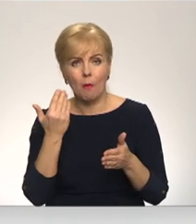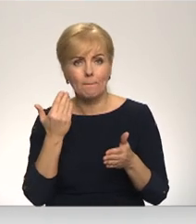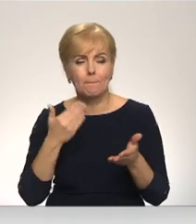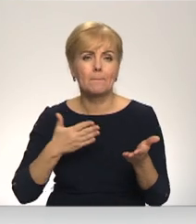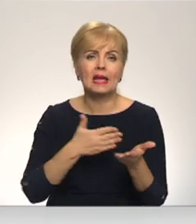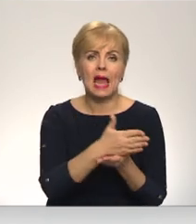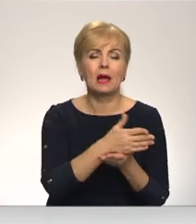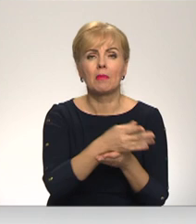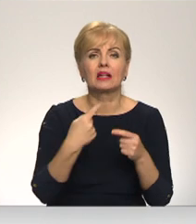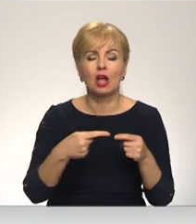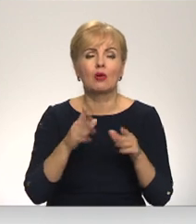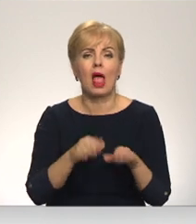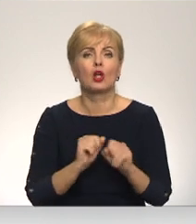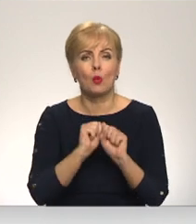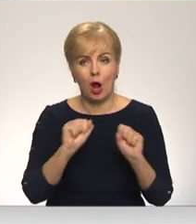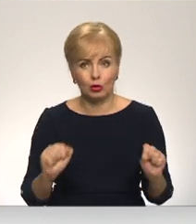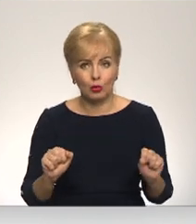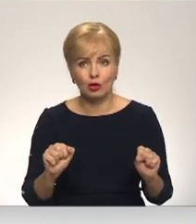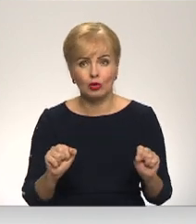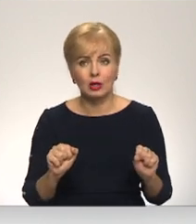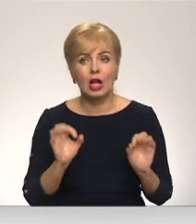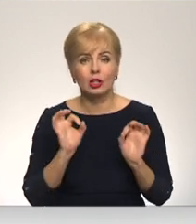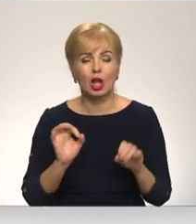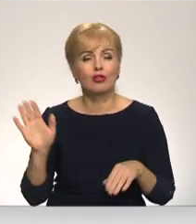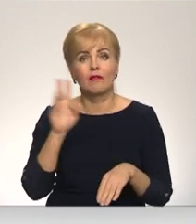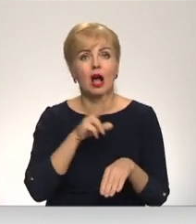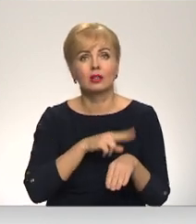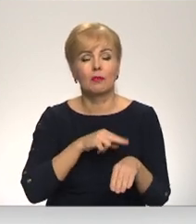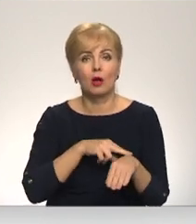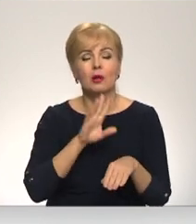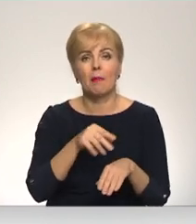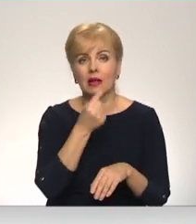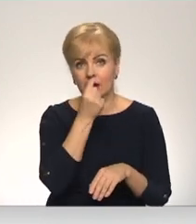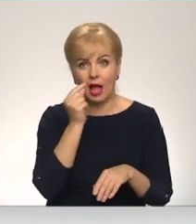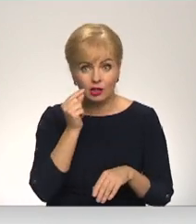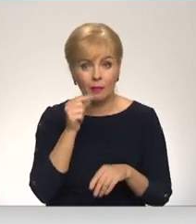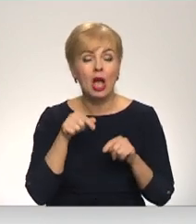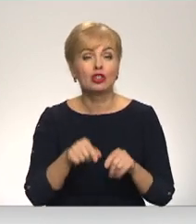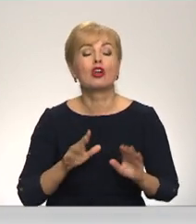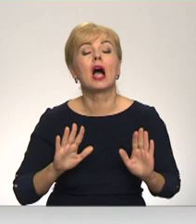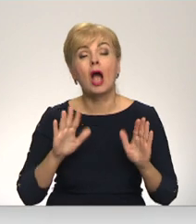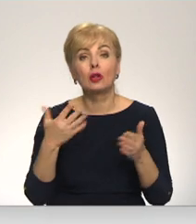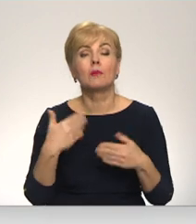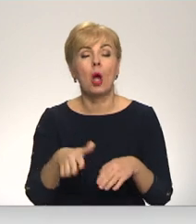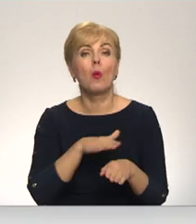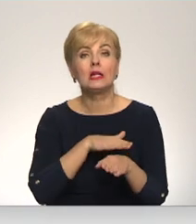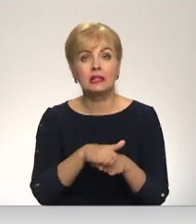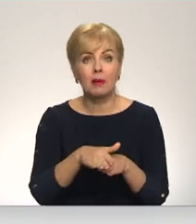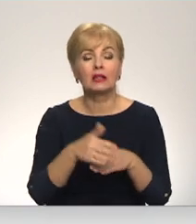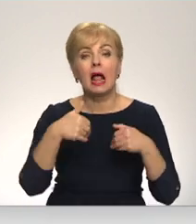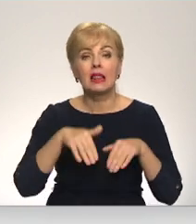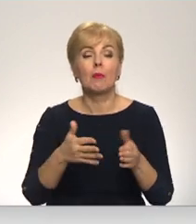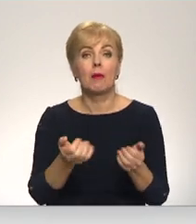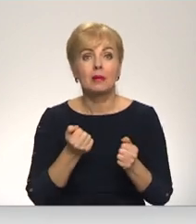resursi, lai viņas nodrošinātu tieši valsts policijai ar šiem testiem. Mēs šajā gadījumā esam izpildītāja lēmums